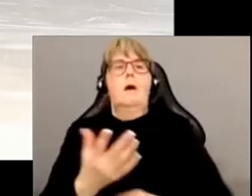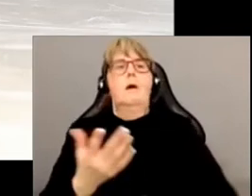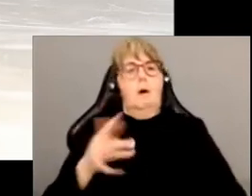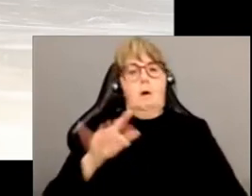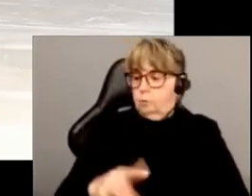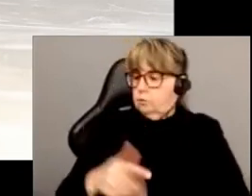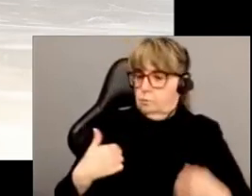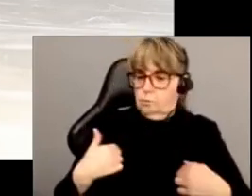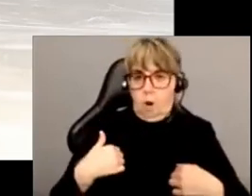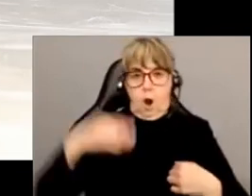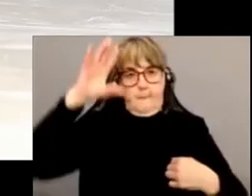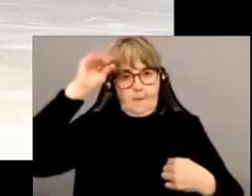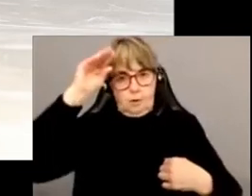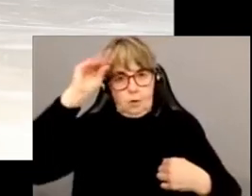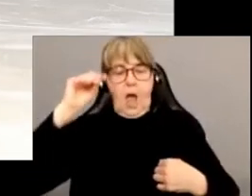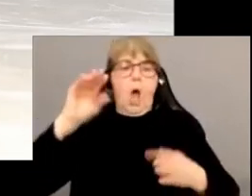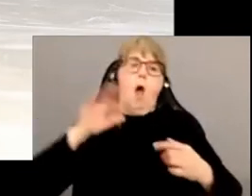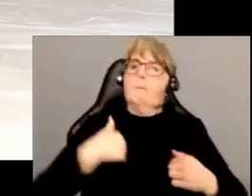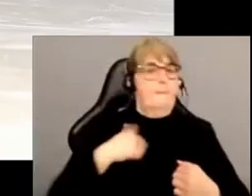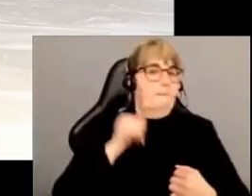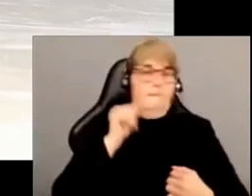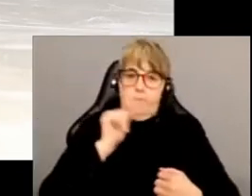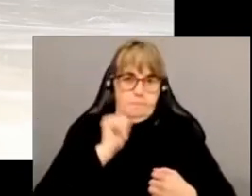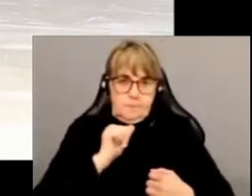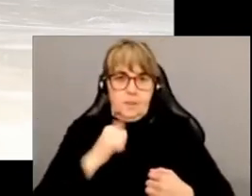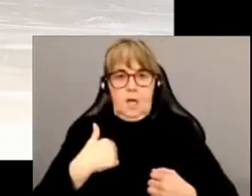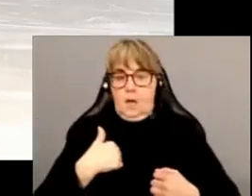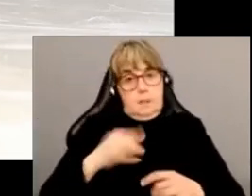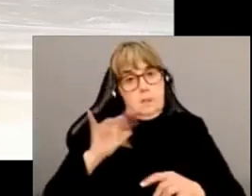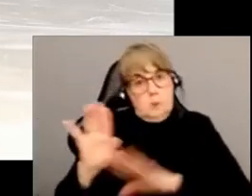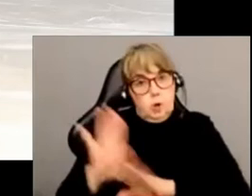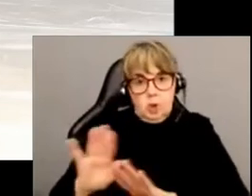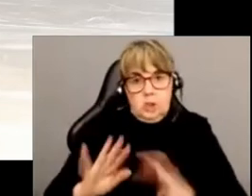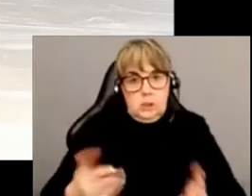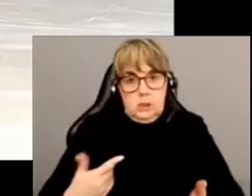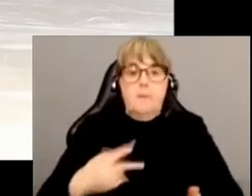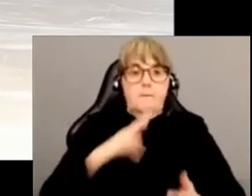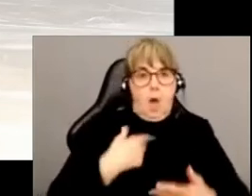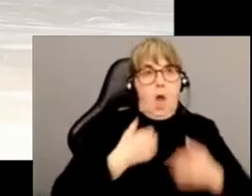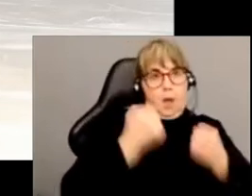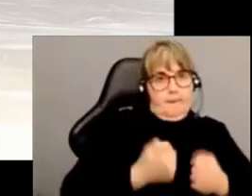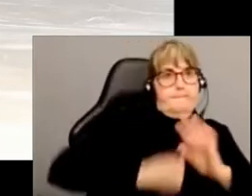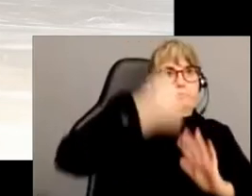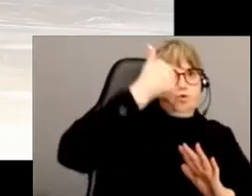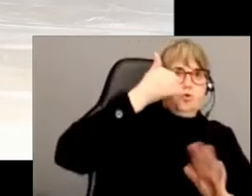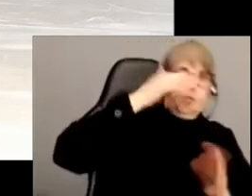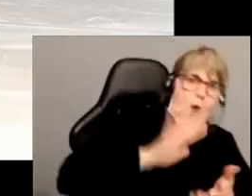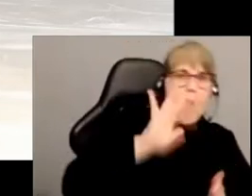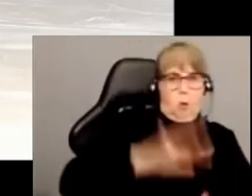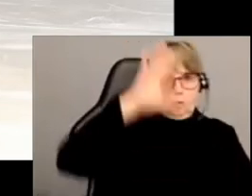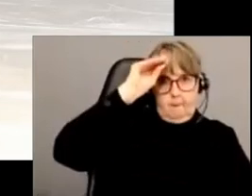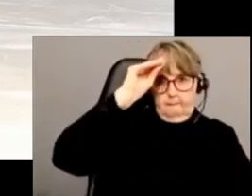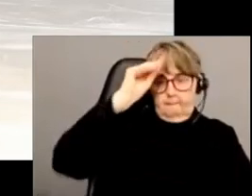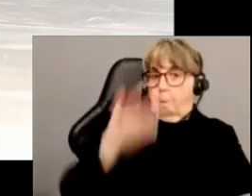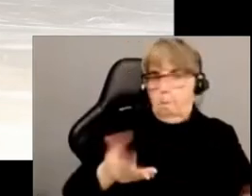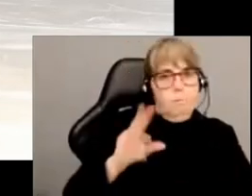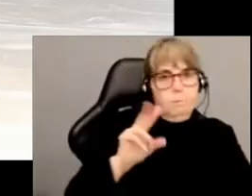suis de sexe masculin plutôt que féminin, qui est un fait purement biologique, qui ne dit rien quant à mes capacités mentales ou mes intérêts, ce fait